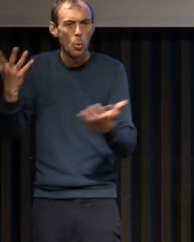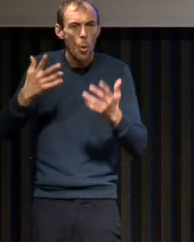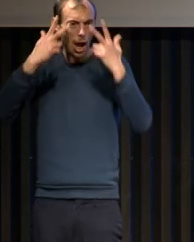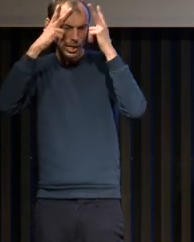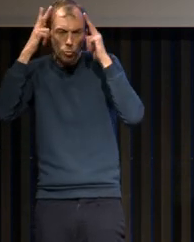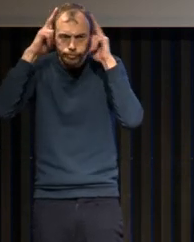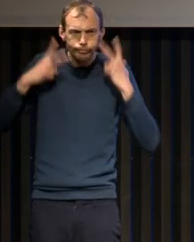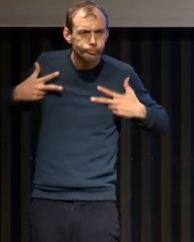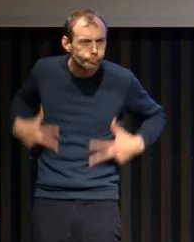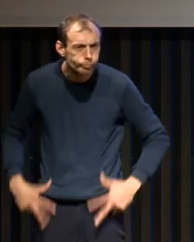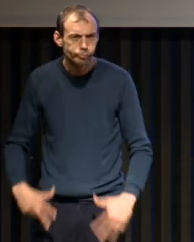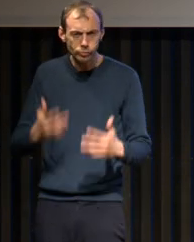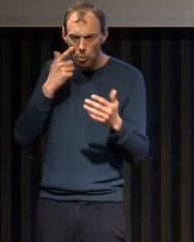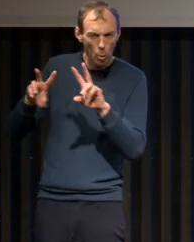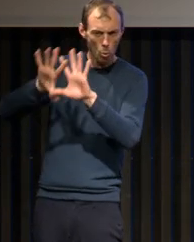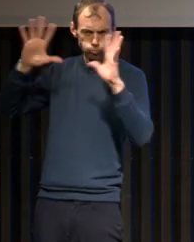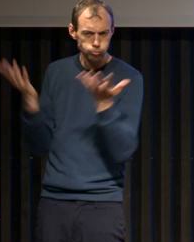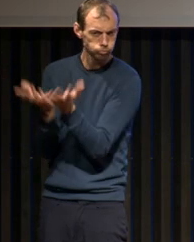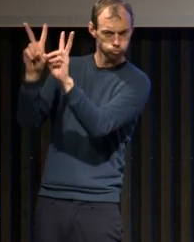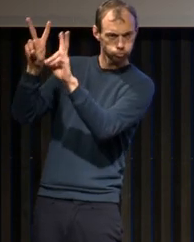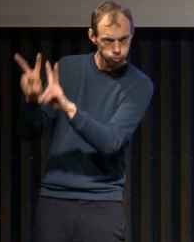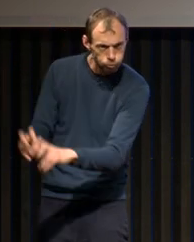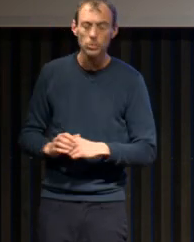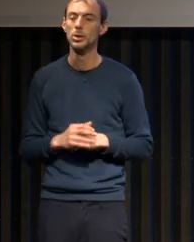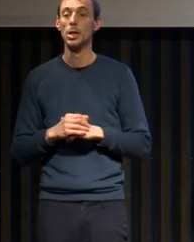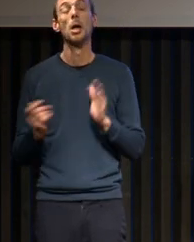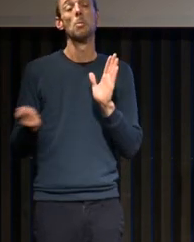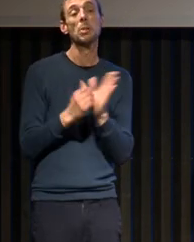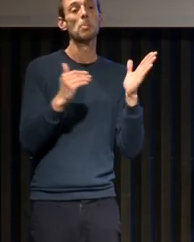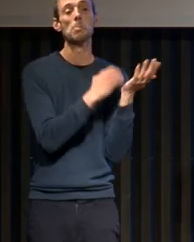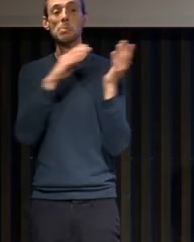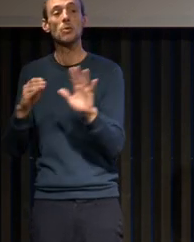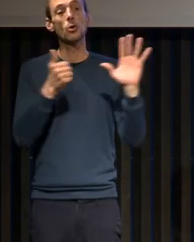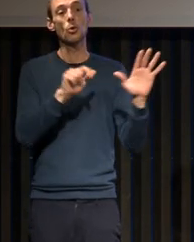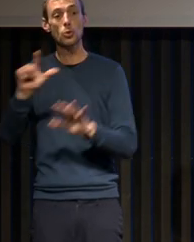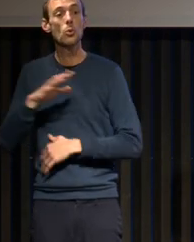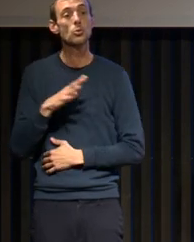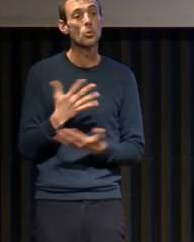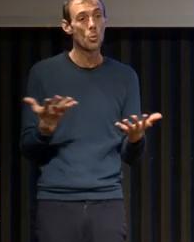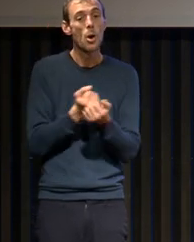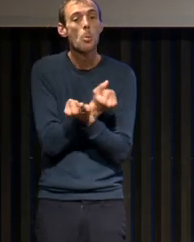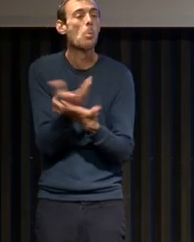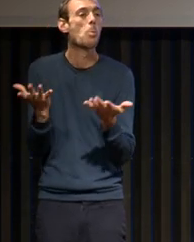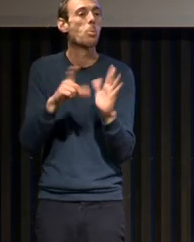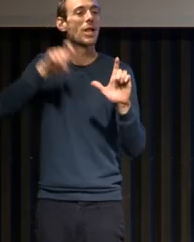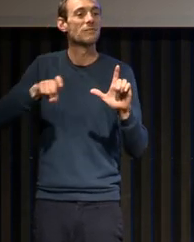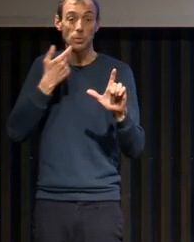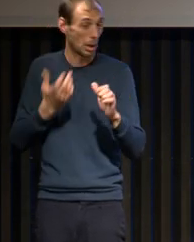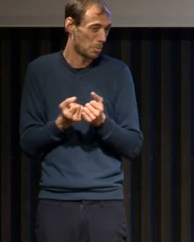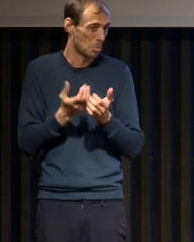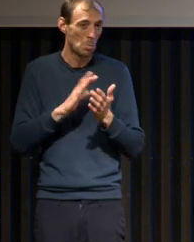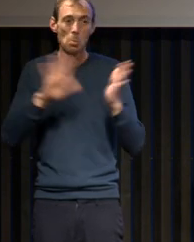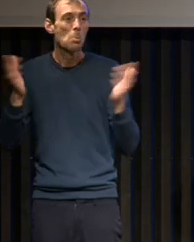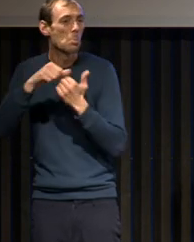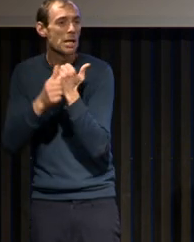en 1962, il a la première polygraphie, c'est-à-dire enregistrement avec plein de canaux de ce qui se passe dans le corps des sujets. Ils sont tellement